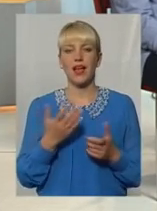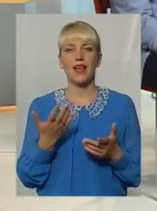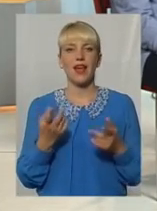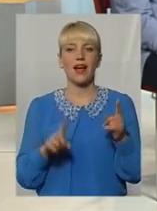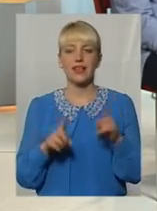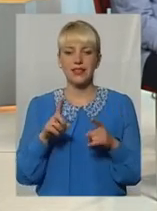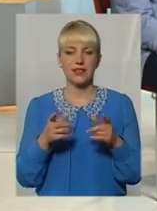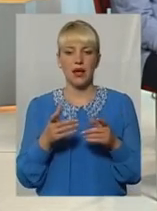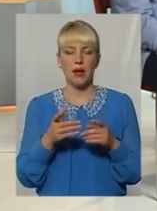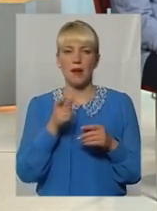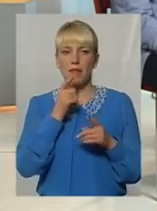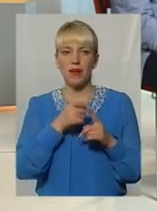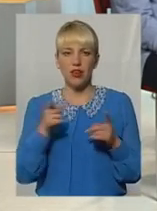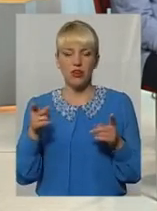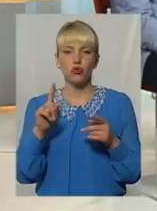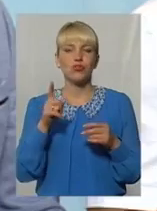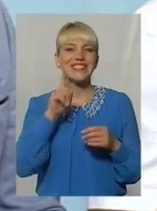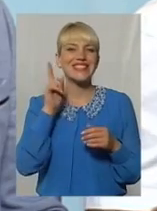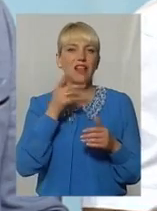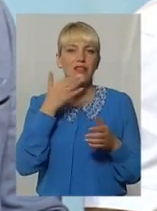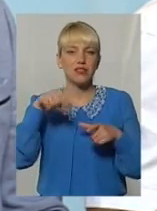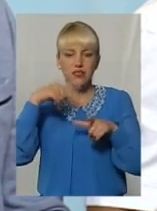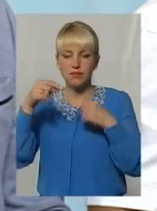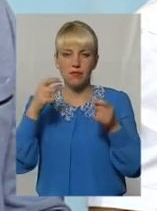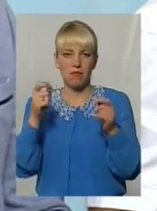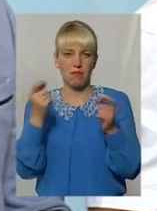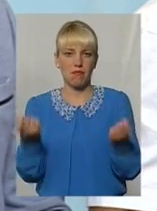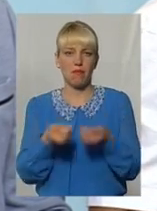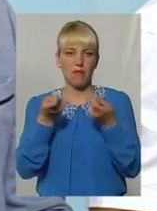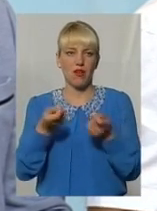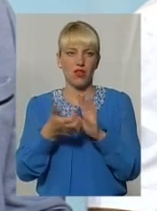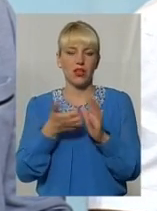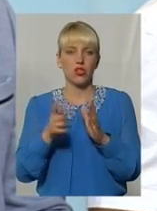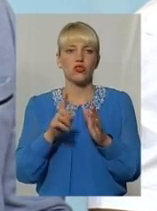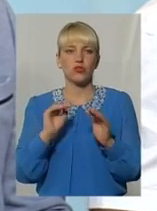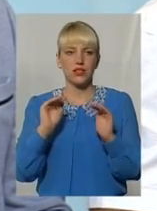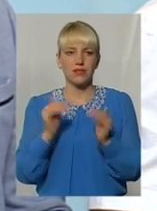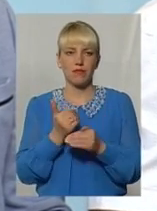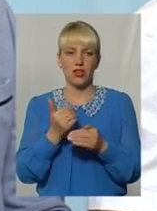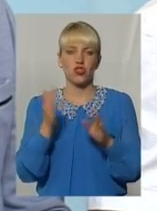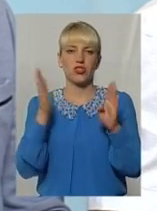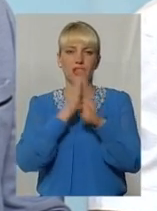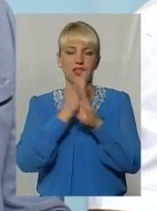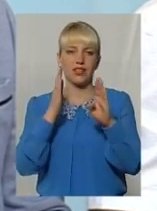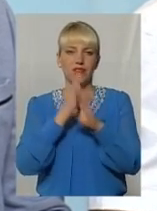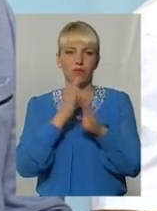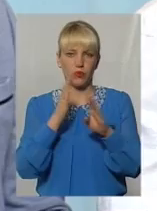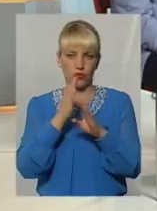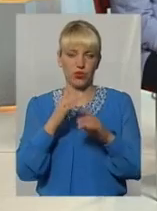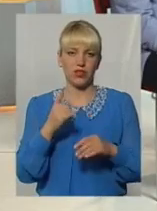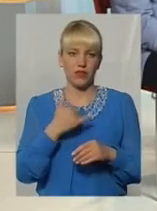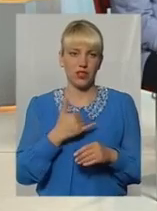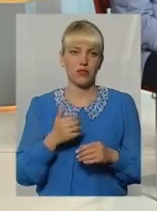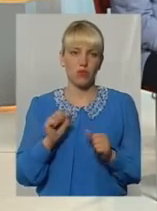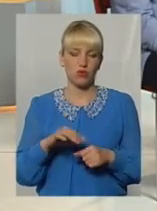велику кількість зеленої маси, яке зменшує виділення кільця відпоживання кислого газу. Зрозуміло,